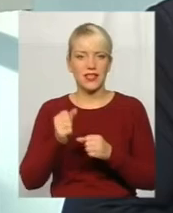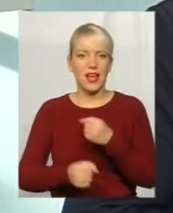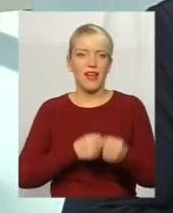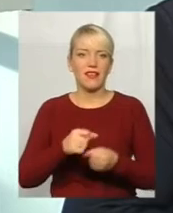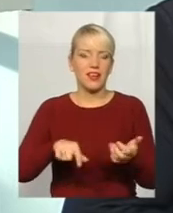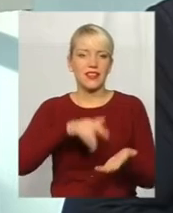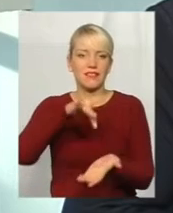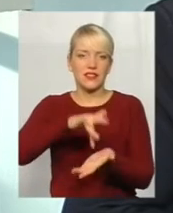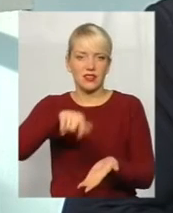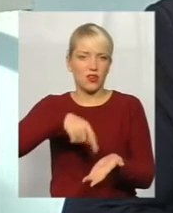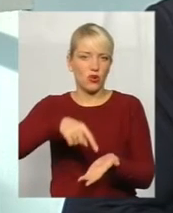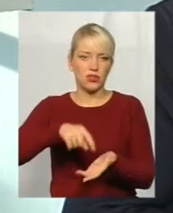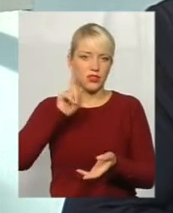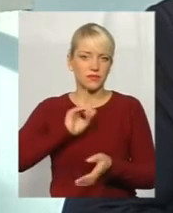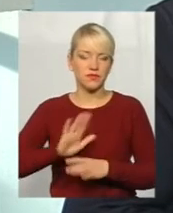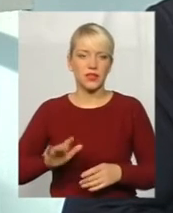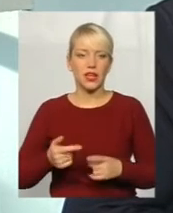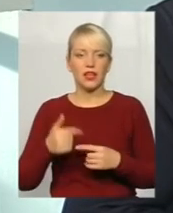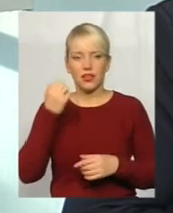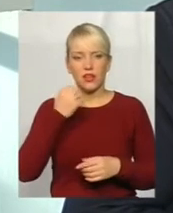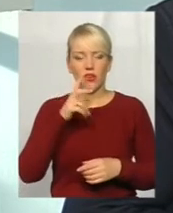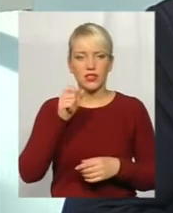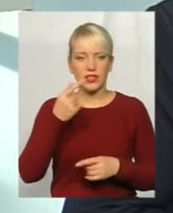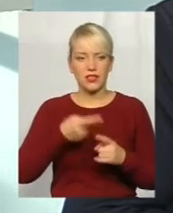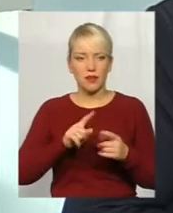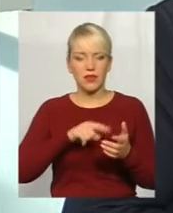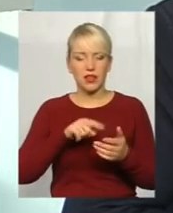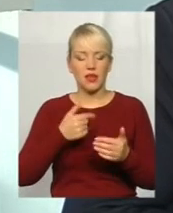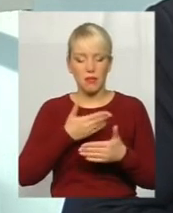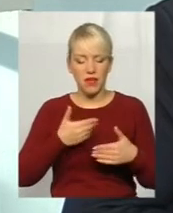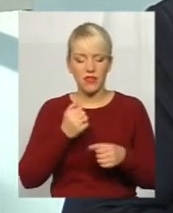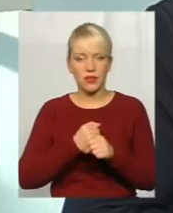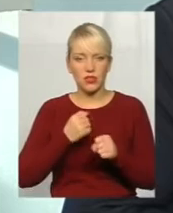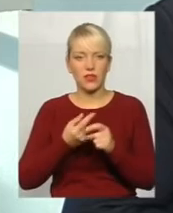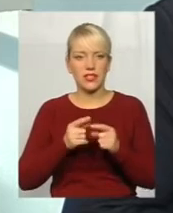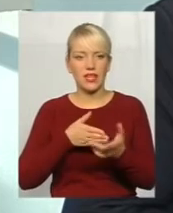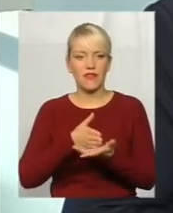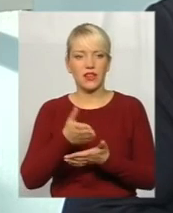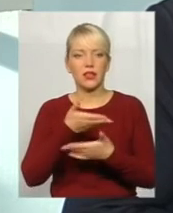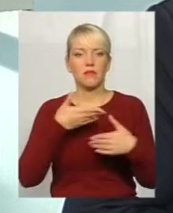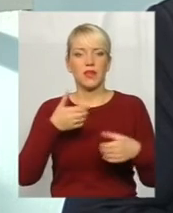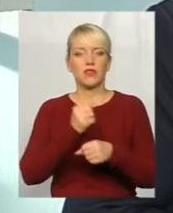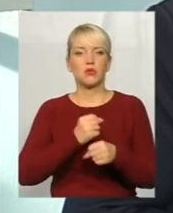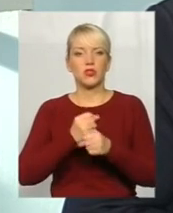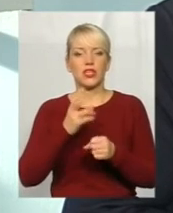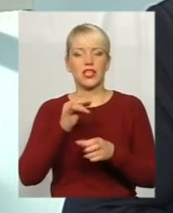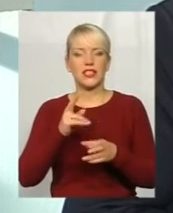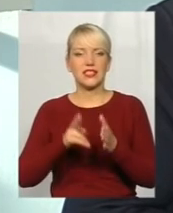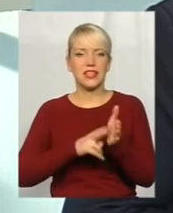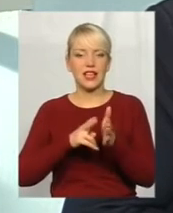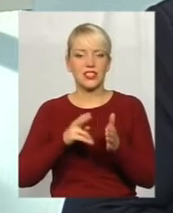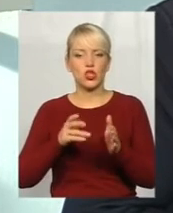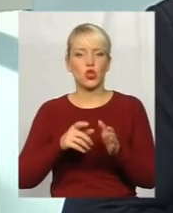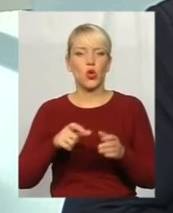автеку треба? Я дякую вам за це питання. Ми дійсно відпрацьовували варіант. Ми відпрацьовуємо сьогодні із Желізною дорогою. Вони